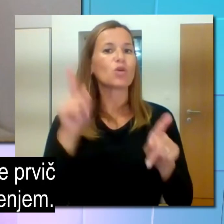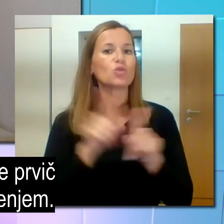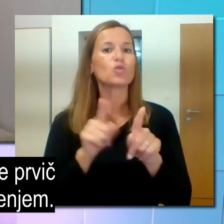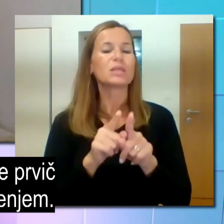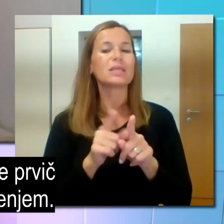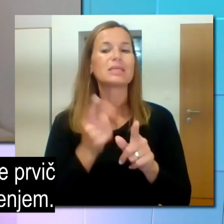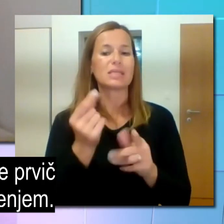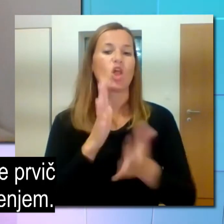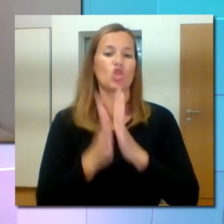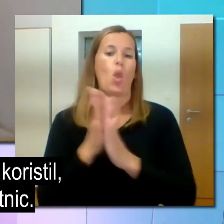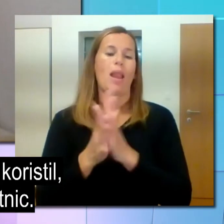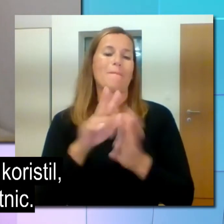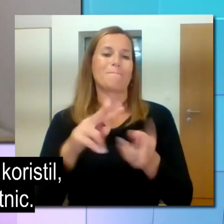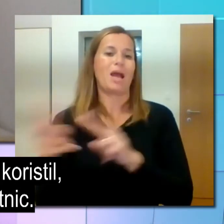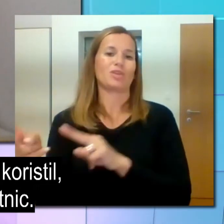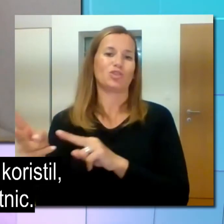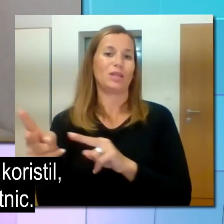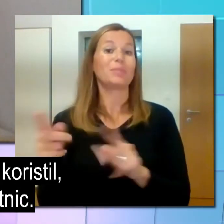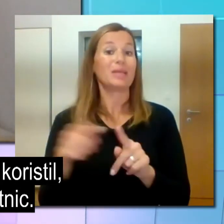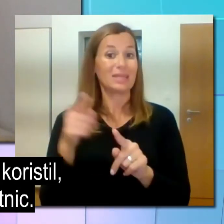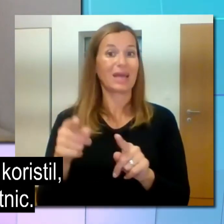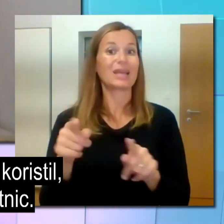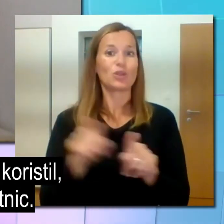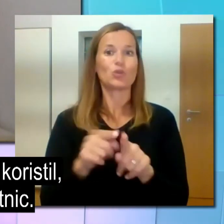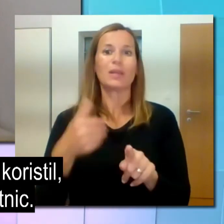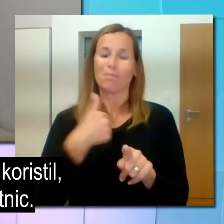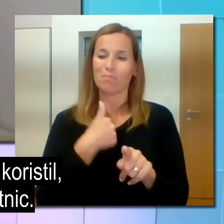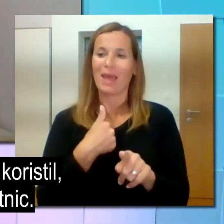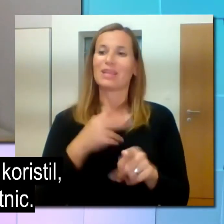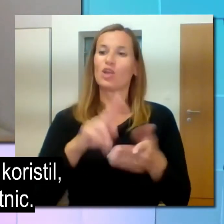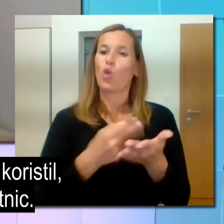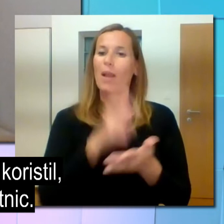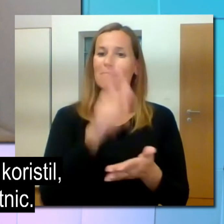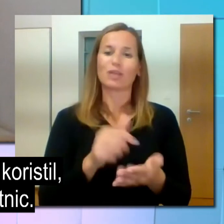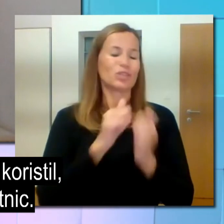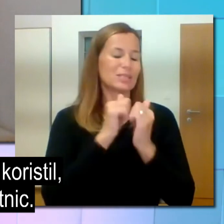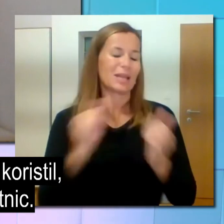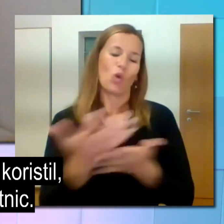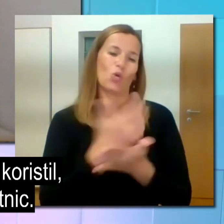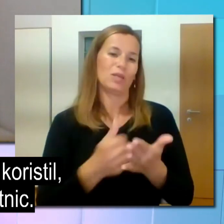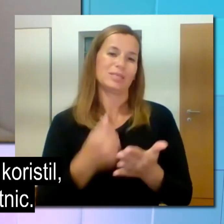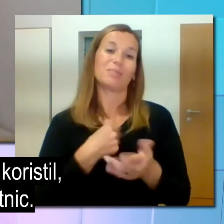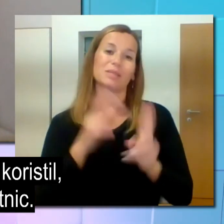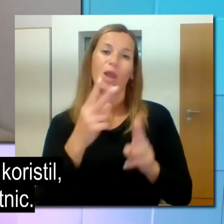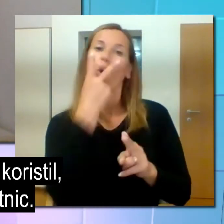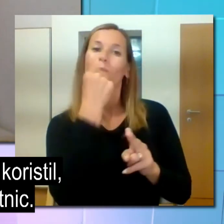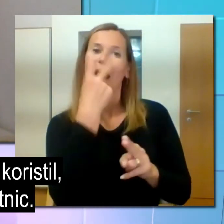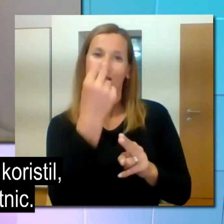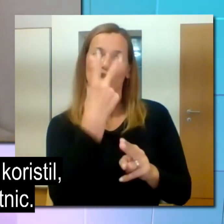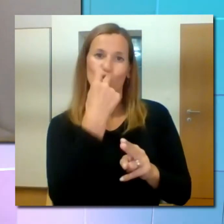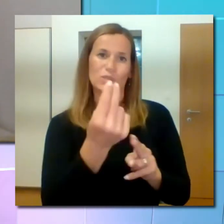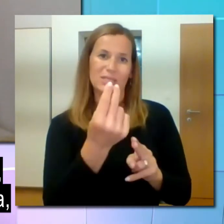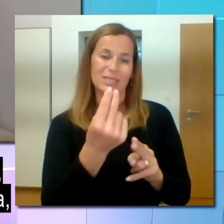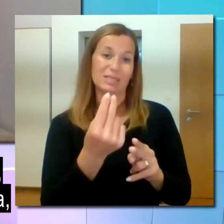tudi za tolmačenjem. In takrat bi men tolmač izjemno koristil, ker sem lahko brala z